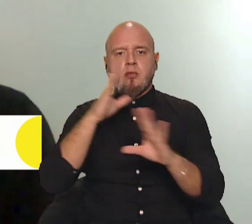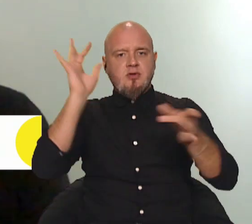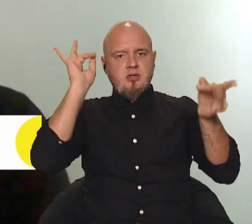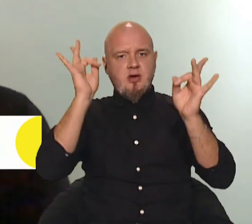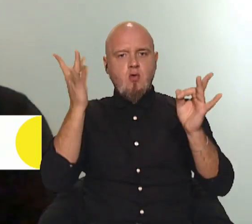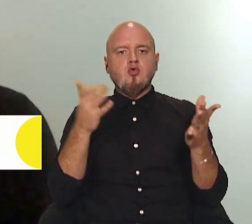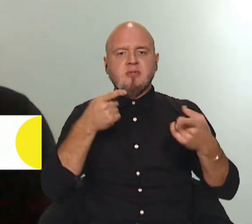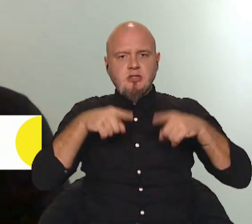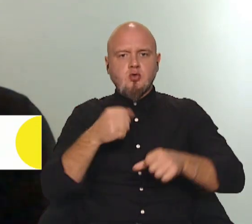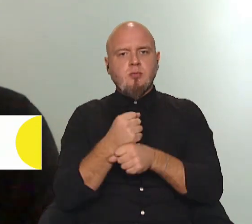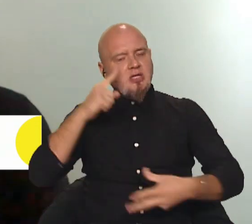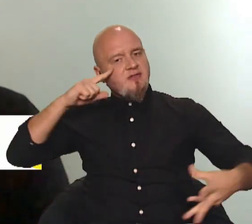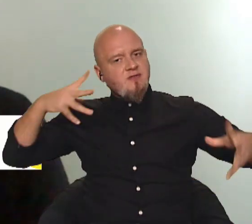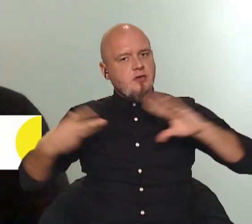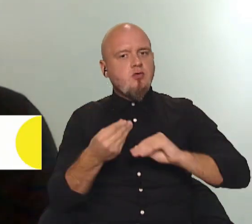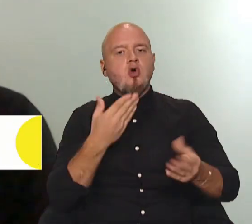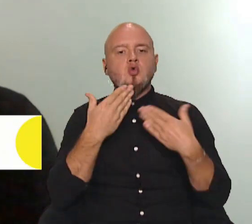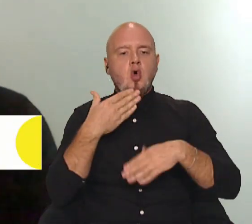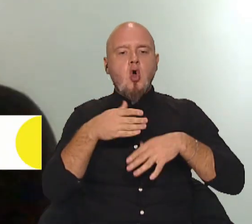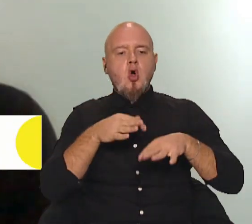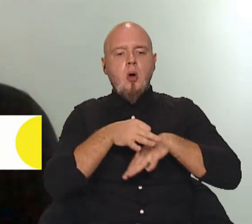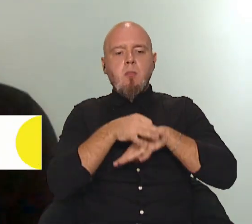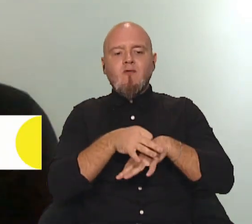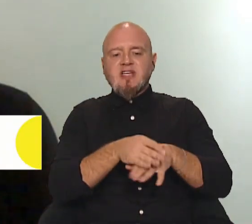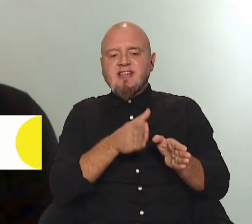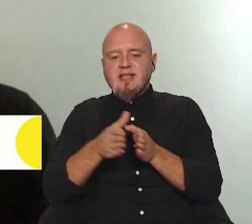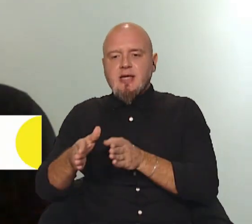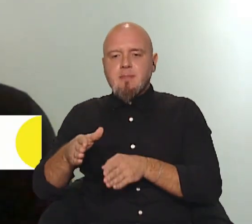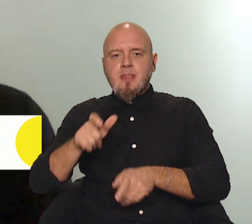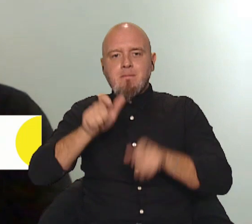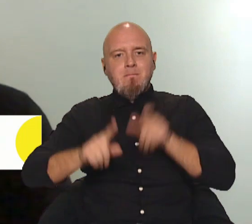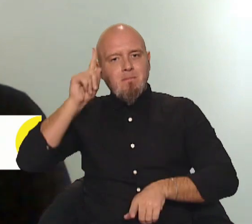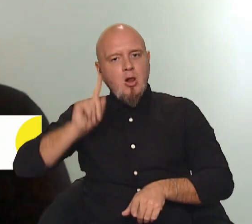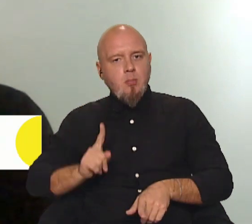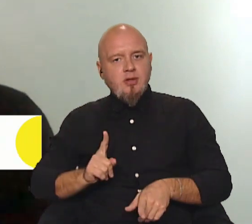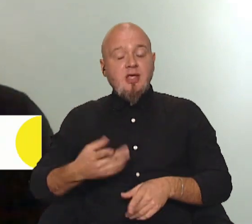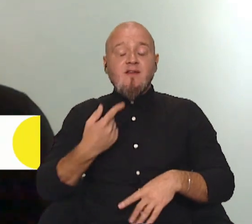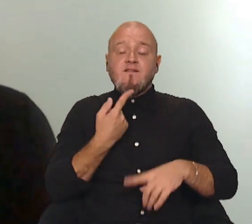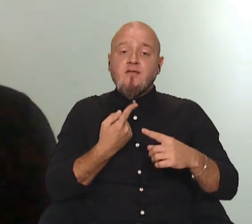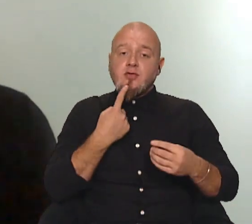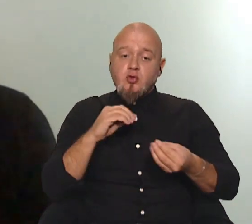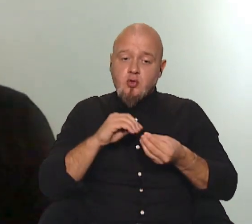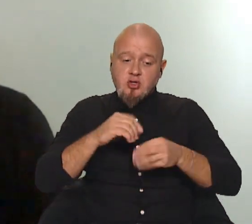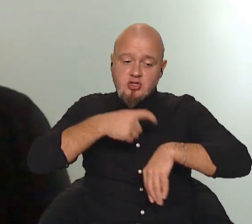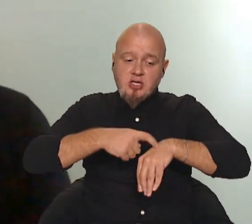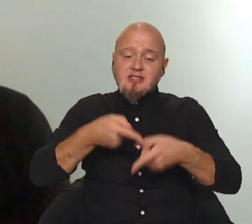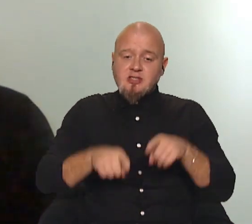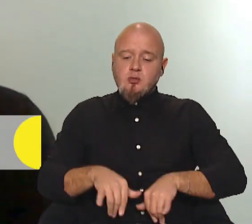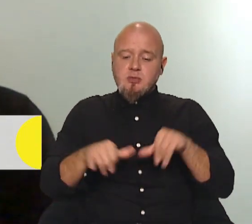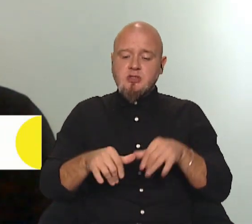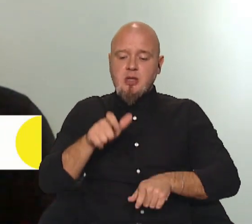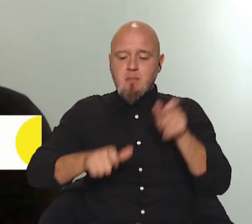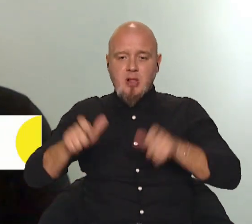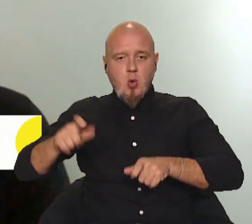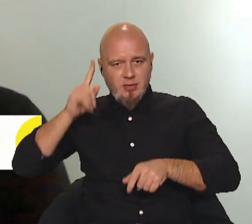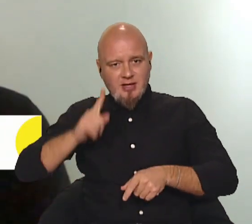щоб дійсно зробити висновок щодо поведінки паломників. В той же час, дійсно, більшість паломників, близько